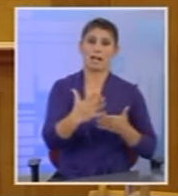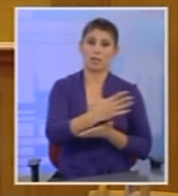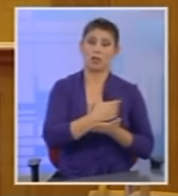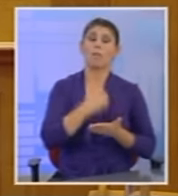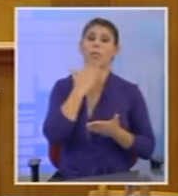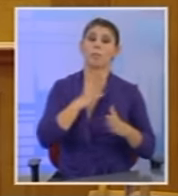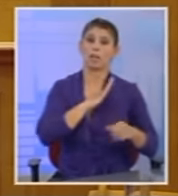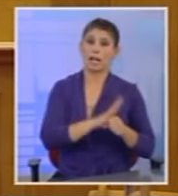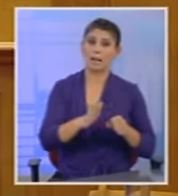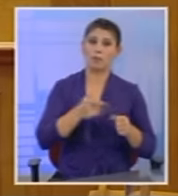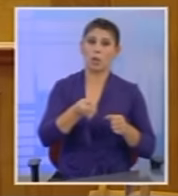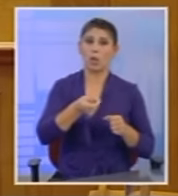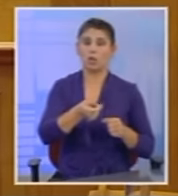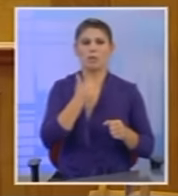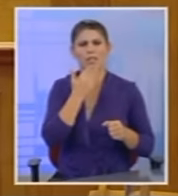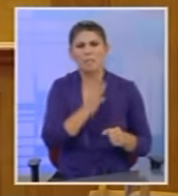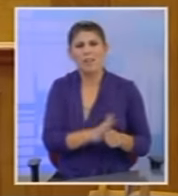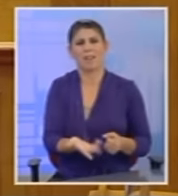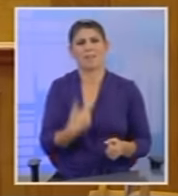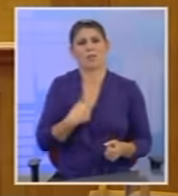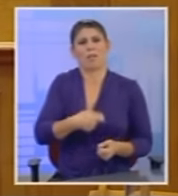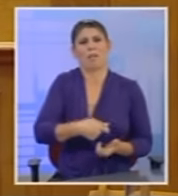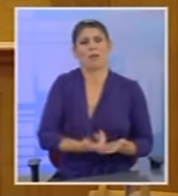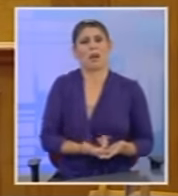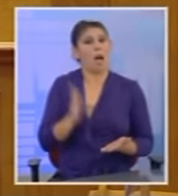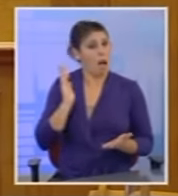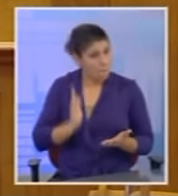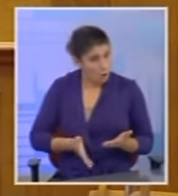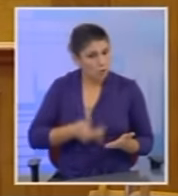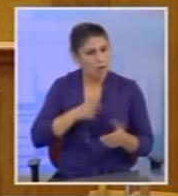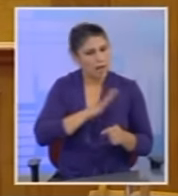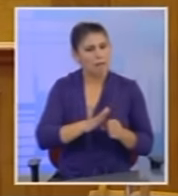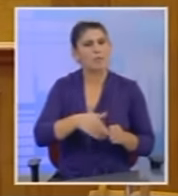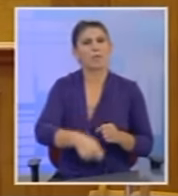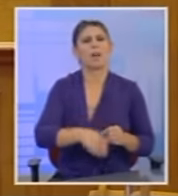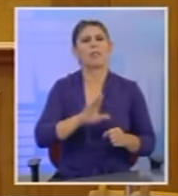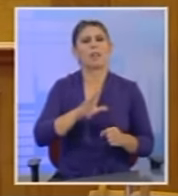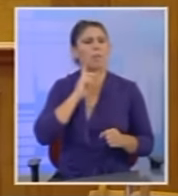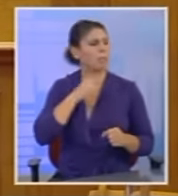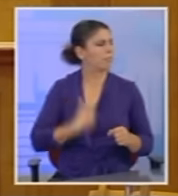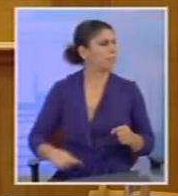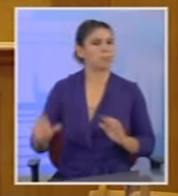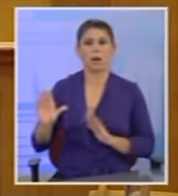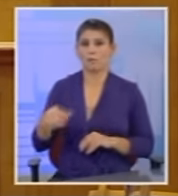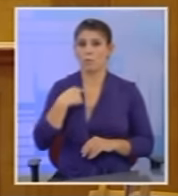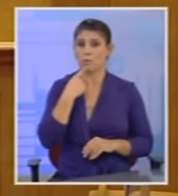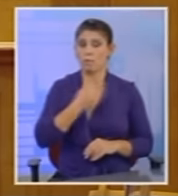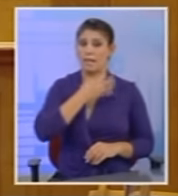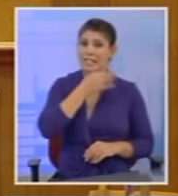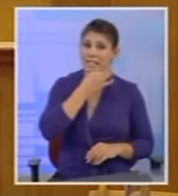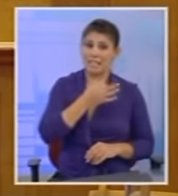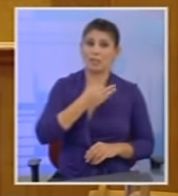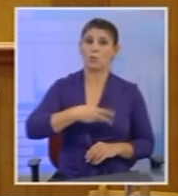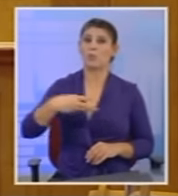μπορεί να καλύψει τις δόσεις μα δεν μπορεί να καλύψει γι' αυτό δεν πληρώνουν τις δόσεις. Αν μπορούσαν θα πλήρωναν. Δεν είναι παταξίδες όπως είπε ο εισηγητής του